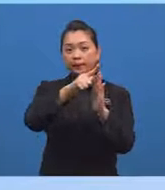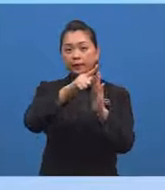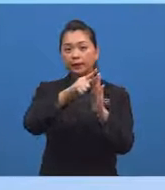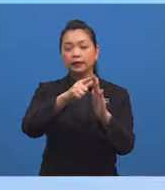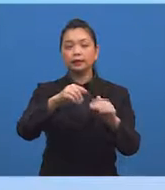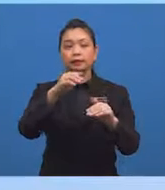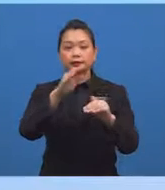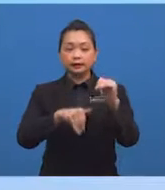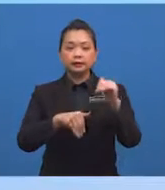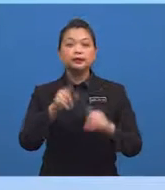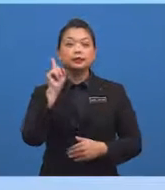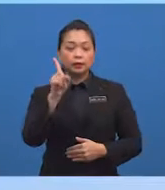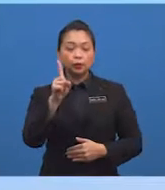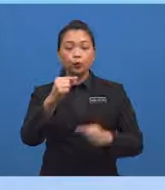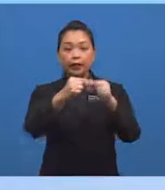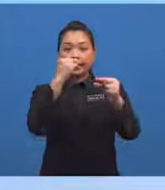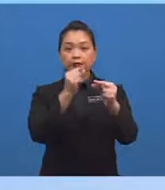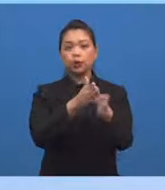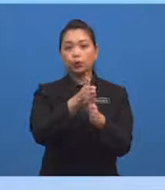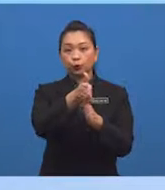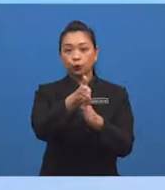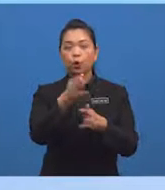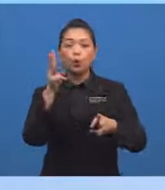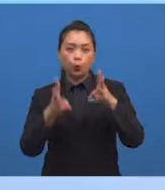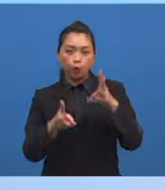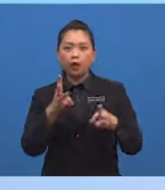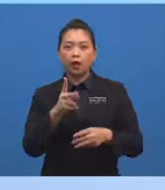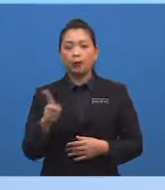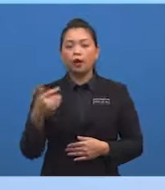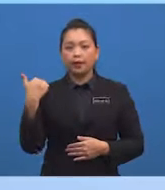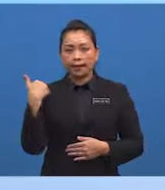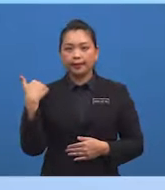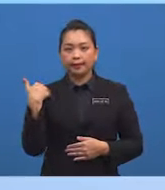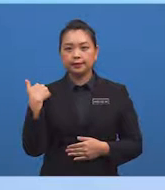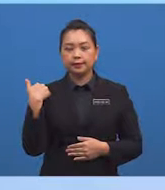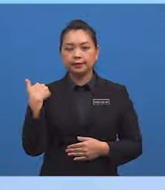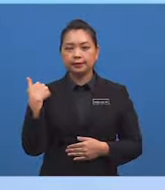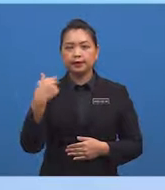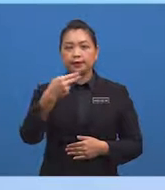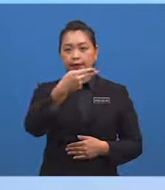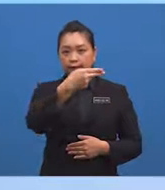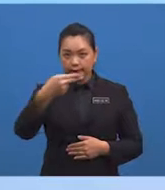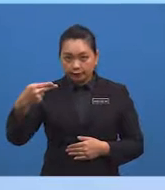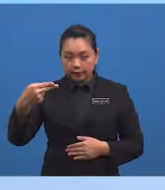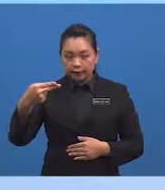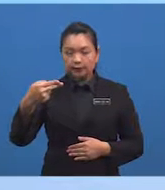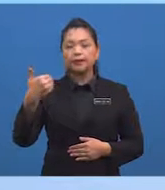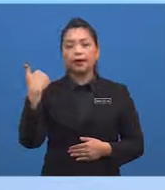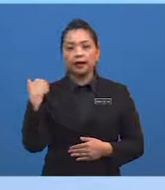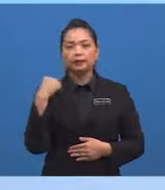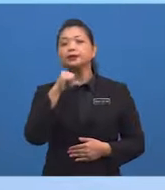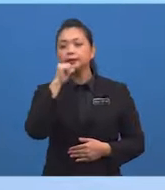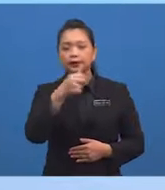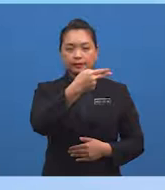daripada satu garis lurus Walaupun ada garisan yang selari dan